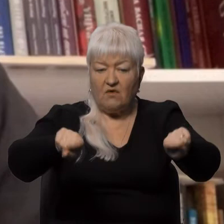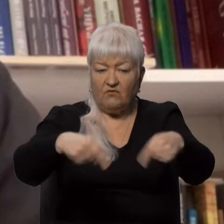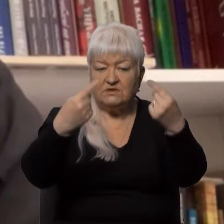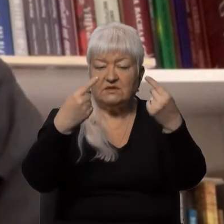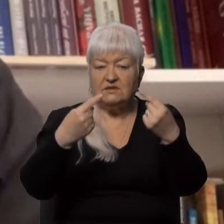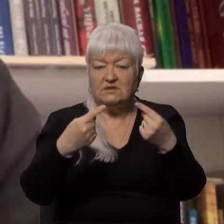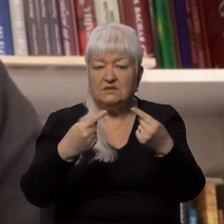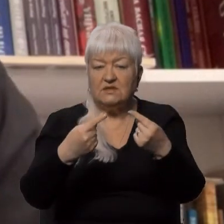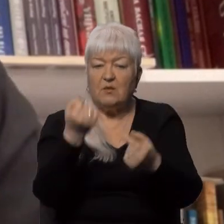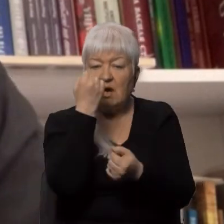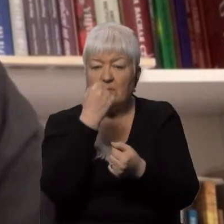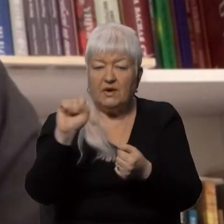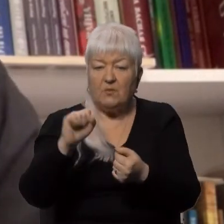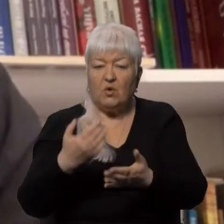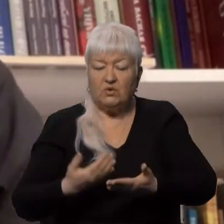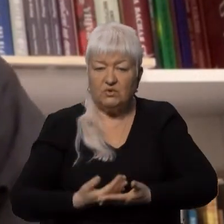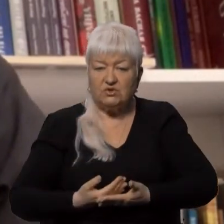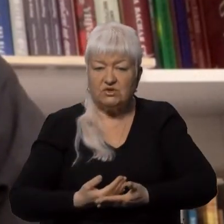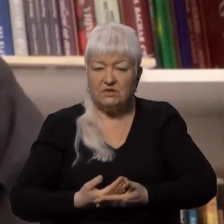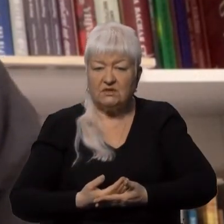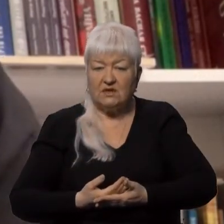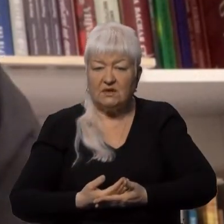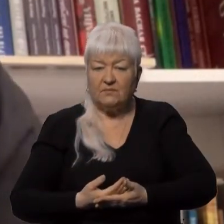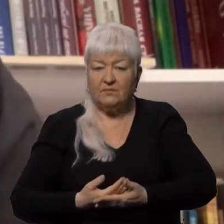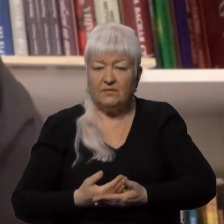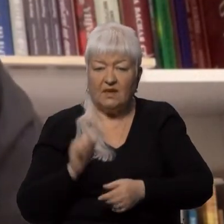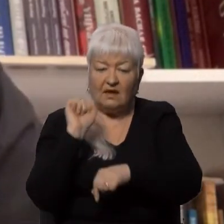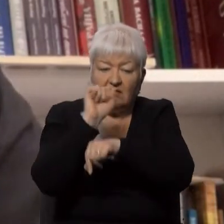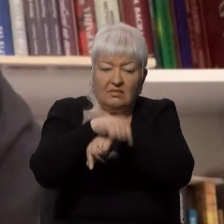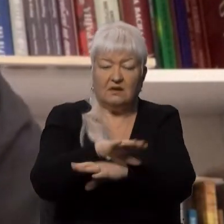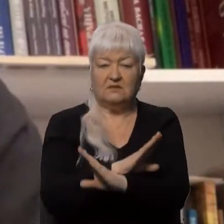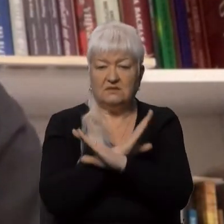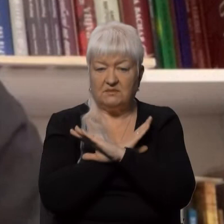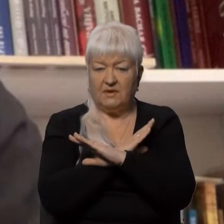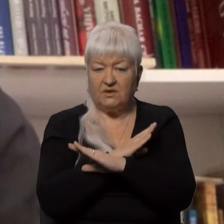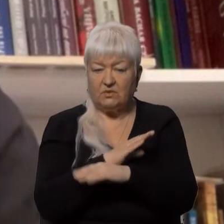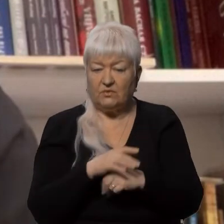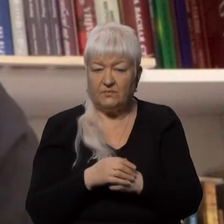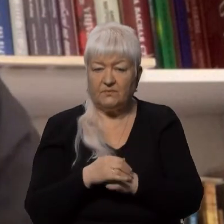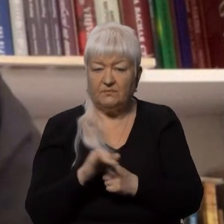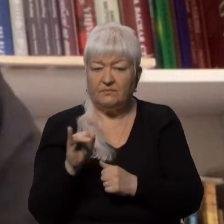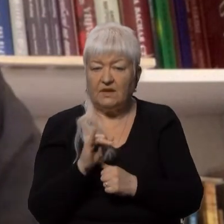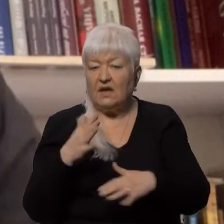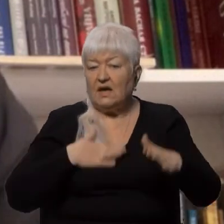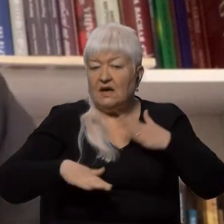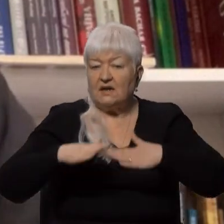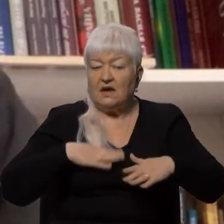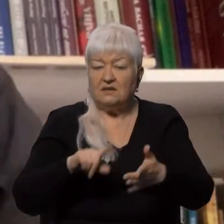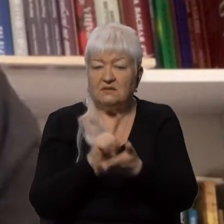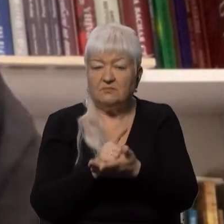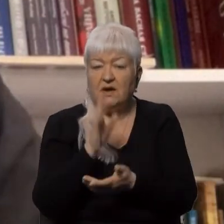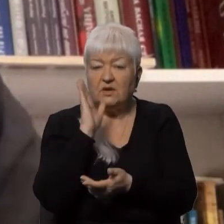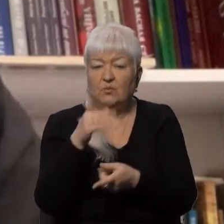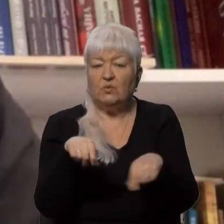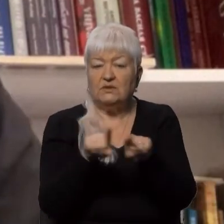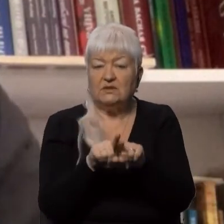перемогою життя над смертью. І радість має бути така, як я вже